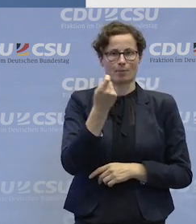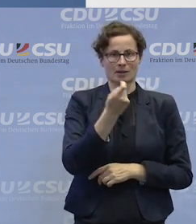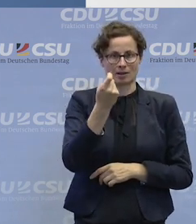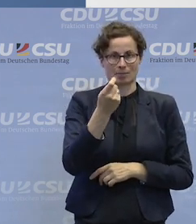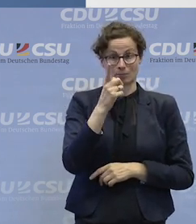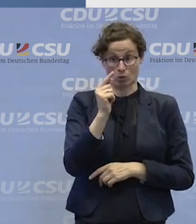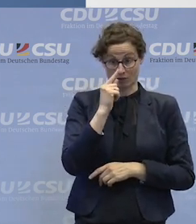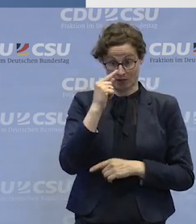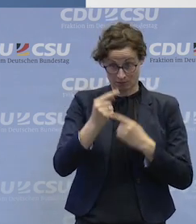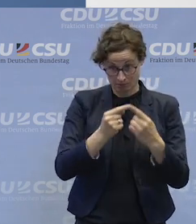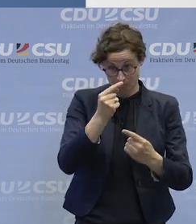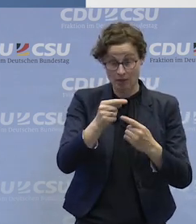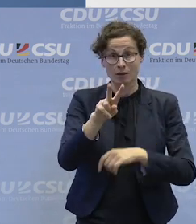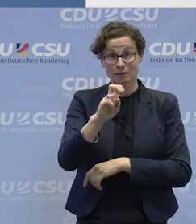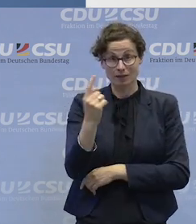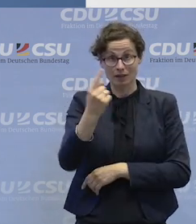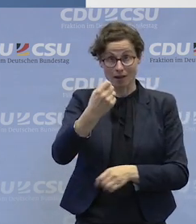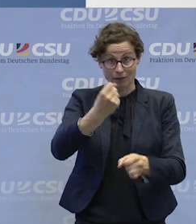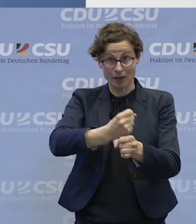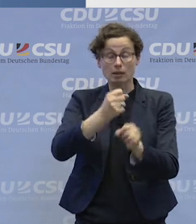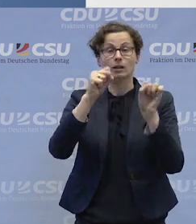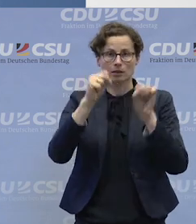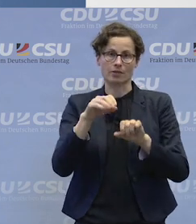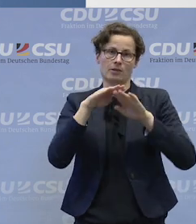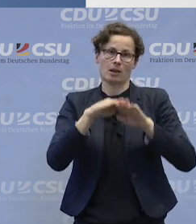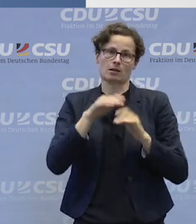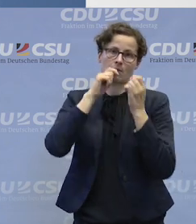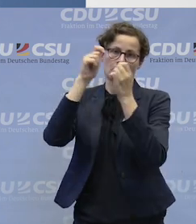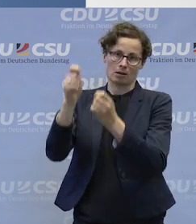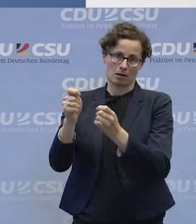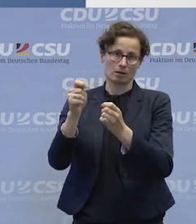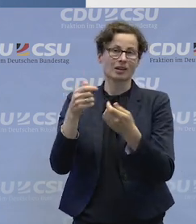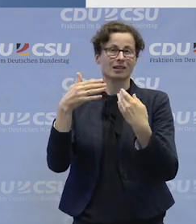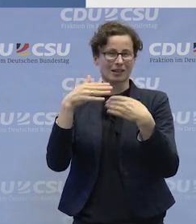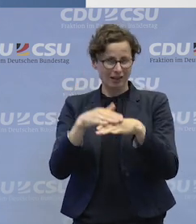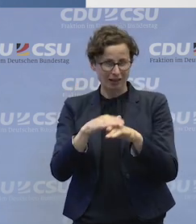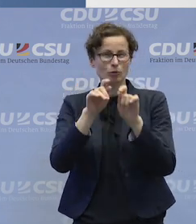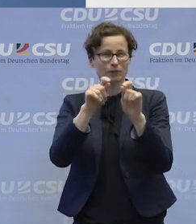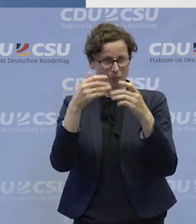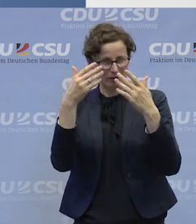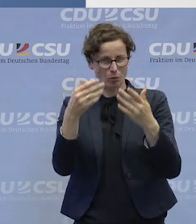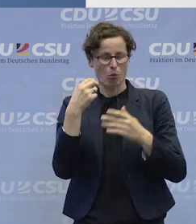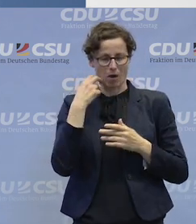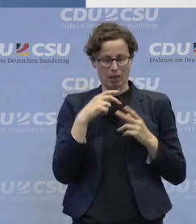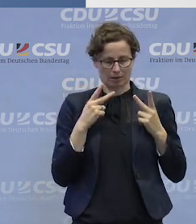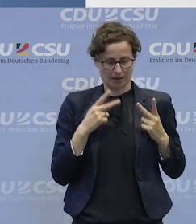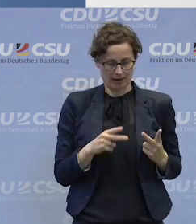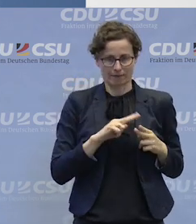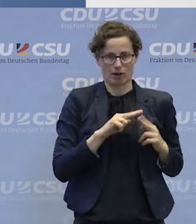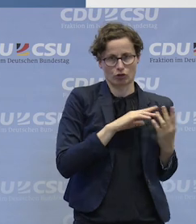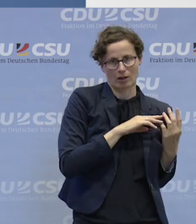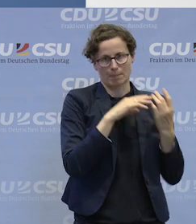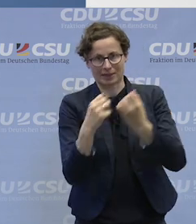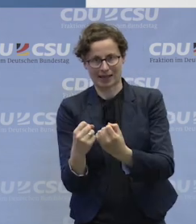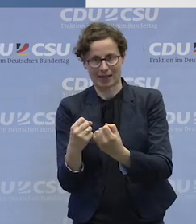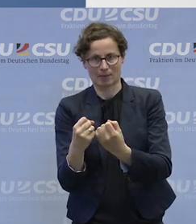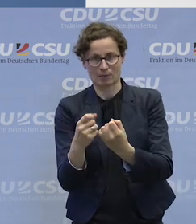bekommen, was in der Werkstatt ja dann auch möglich ist, das kann man in die Integrationsfirmen mitnehmen. Das gibt man dann nicht auf. Auch